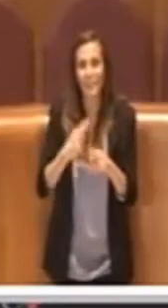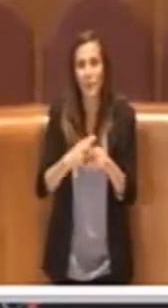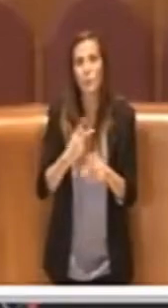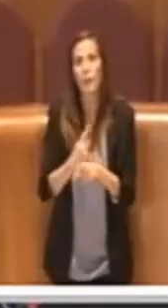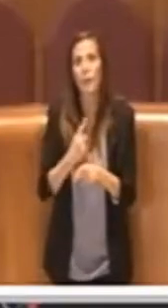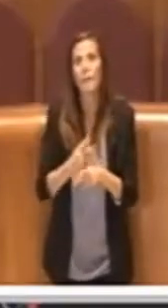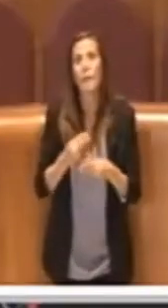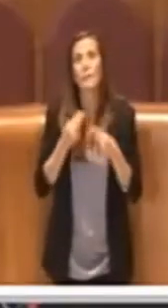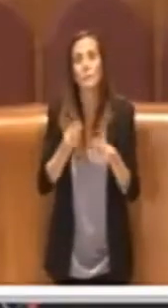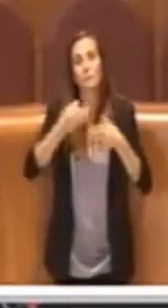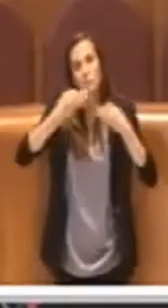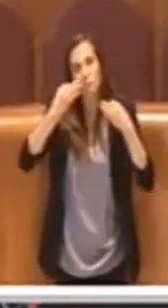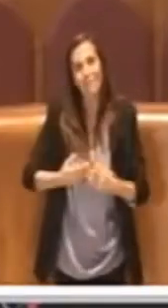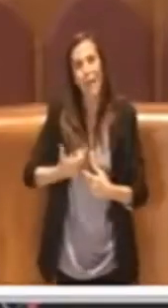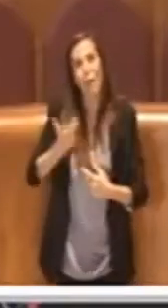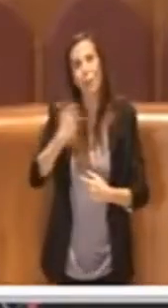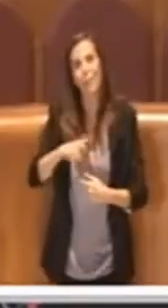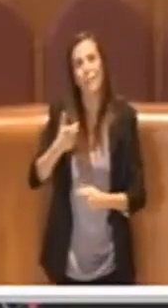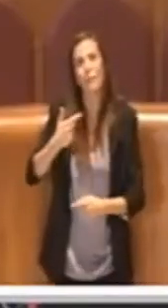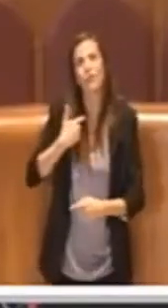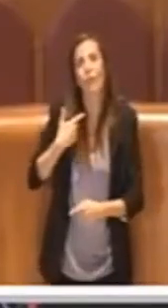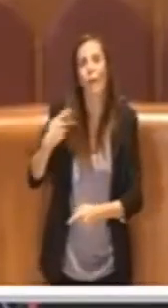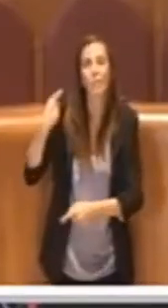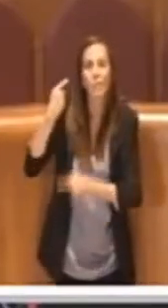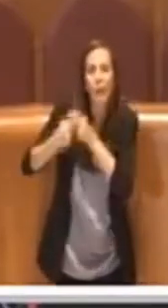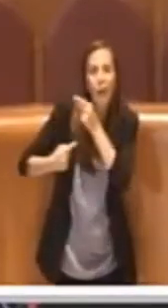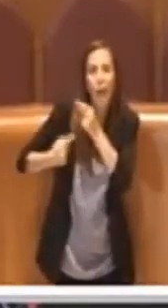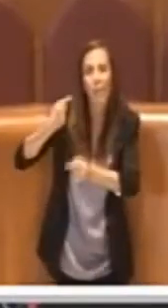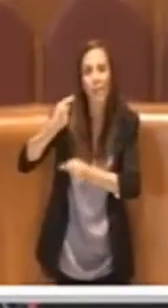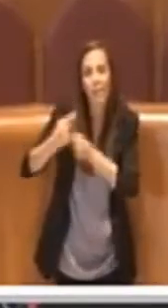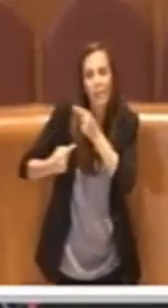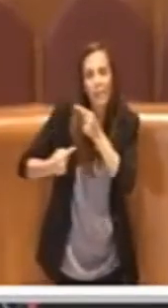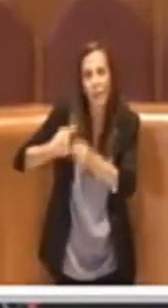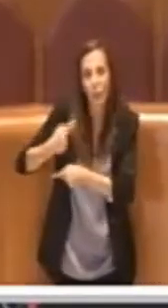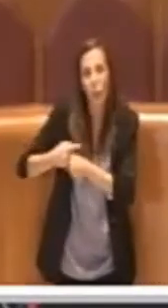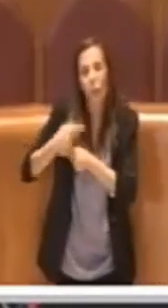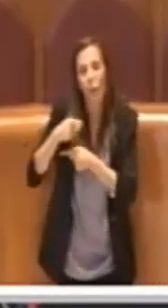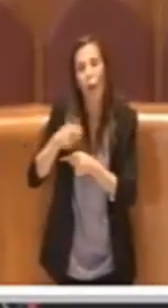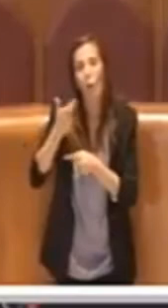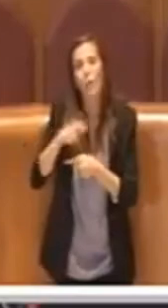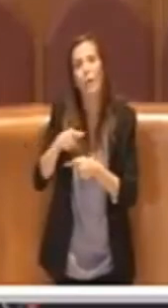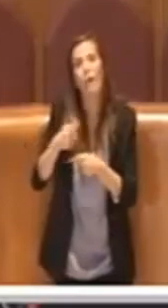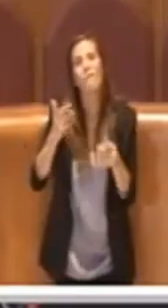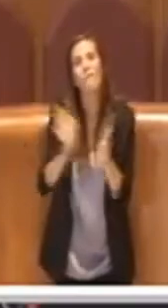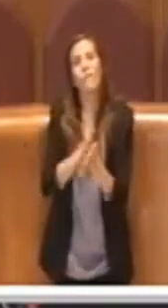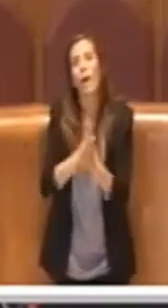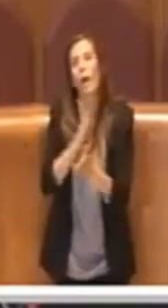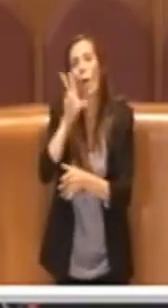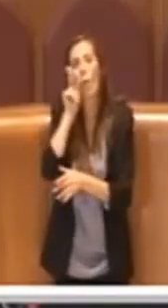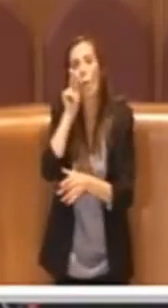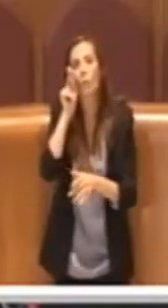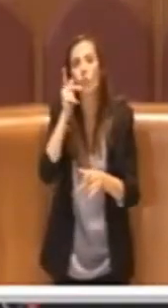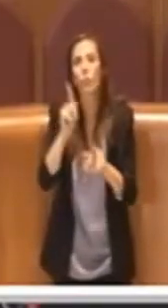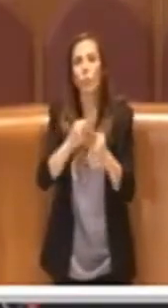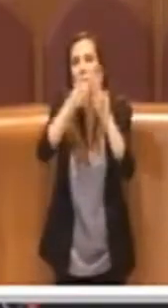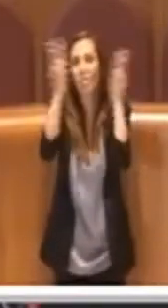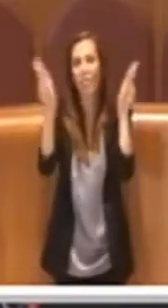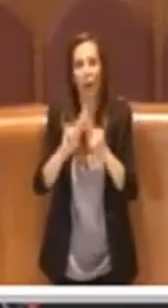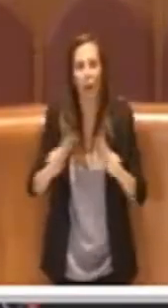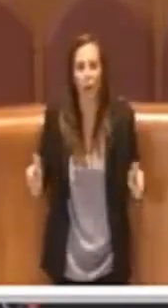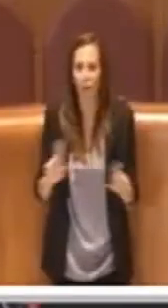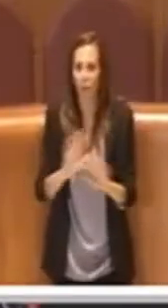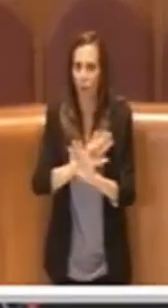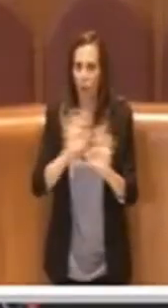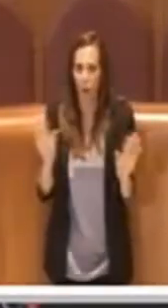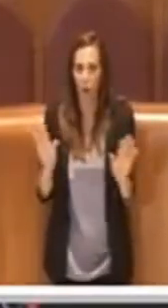che ha una tradizione lunghissima e che è conosciuta in ambito internazionale. Questo chiede questa delibera, non vi è nulla di